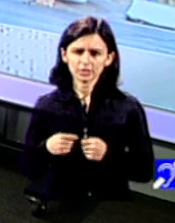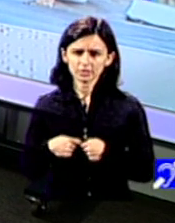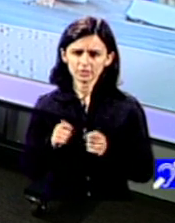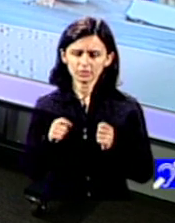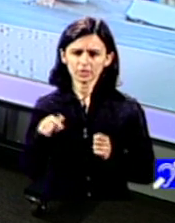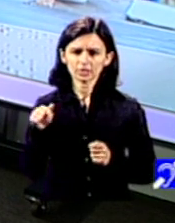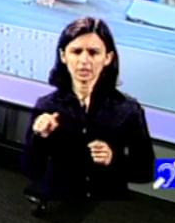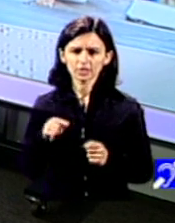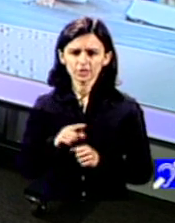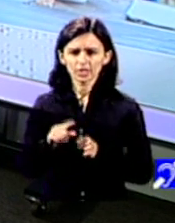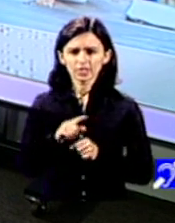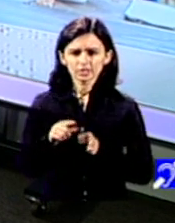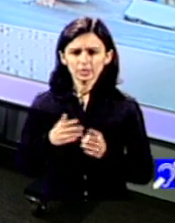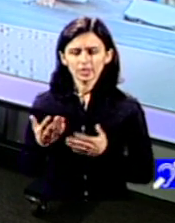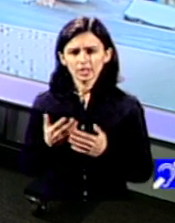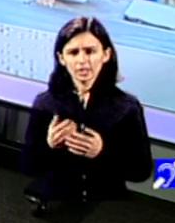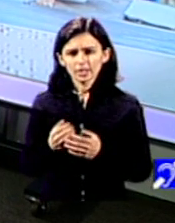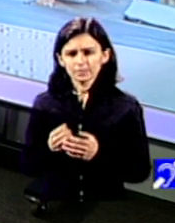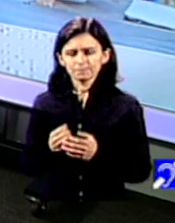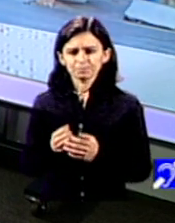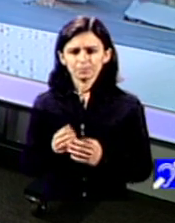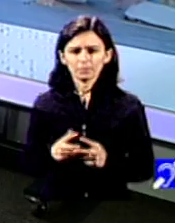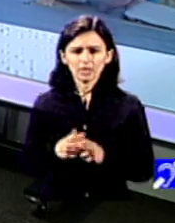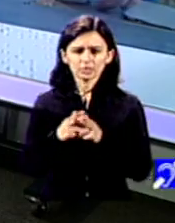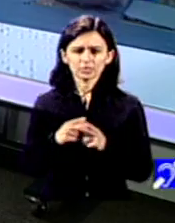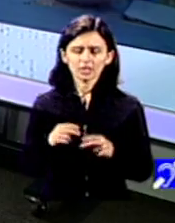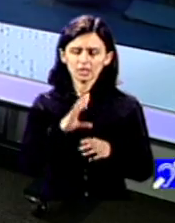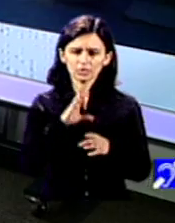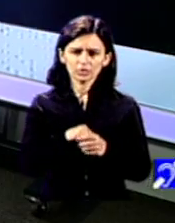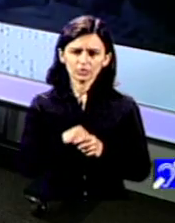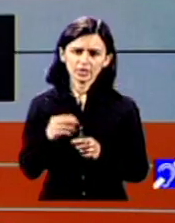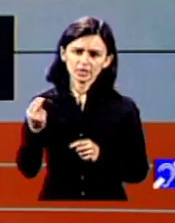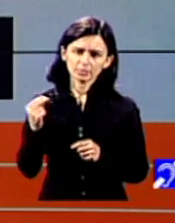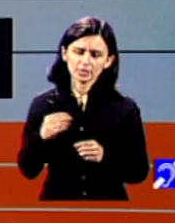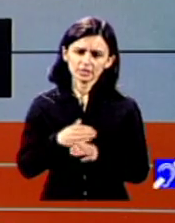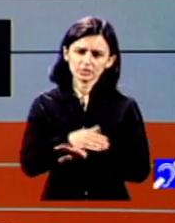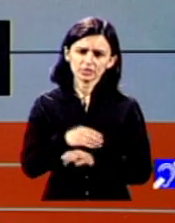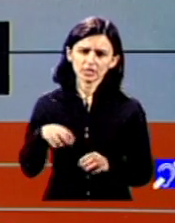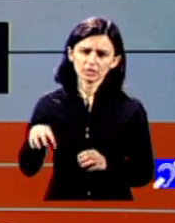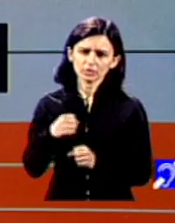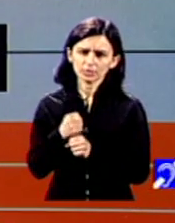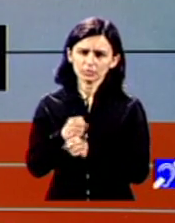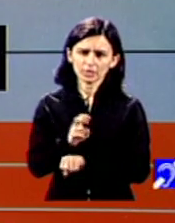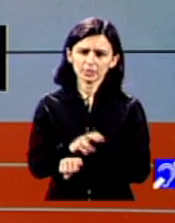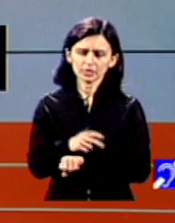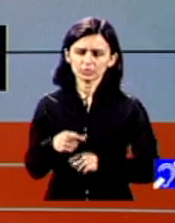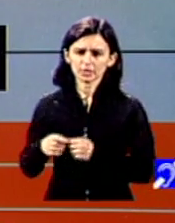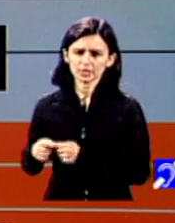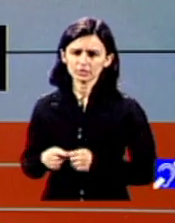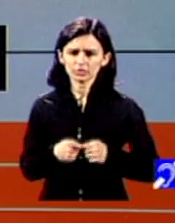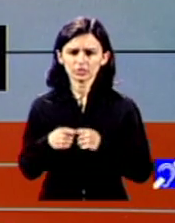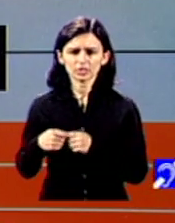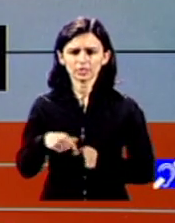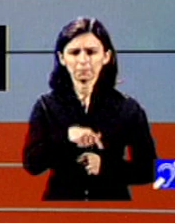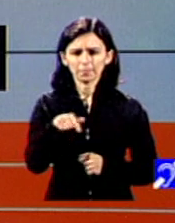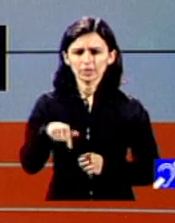acele instrumente care o duc în locuire independentă în accesarea unui loc de muncă în participare în societate și noi am mai discutat am